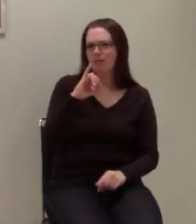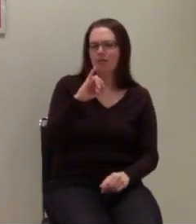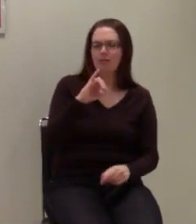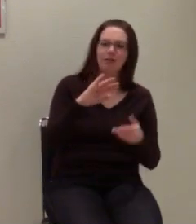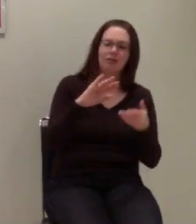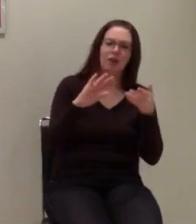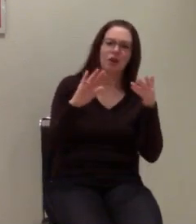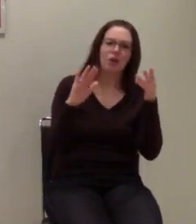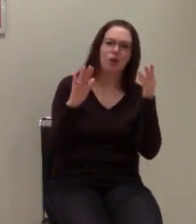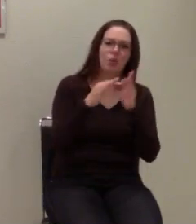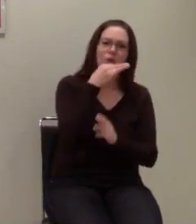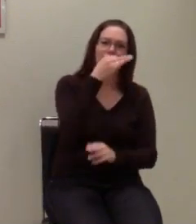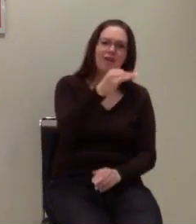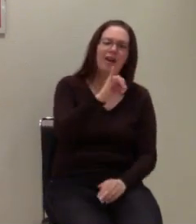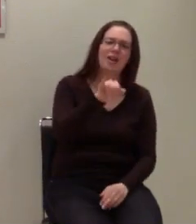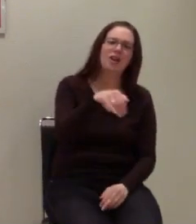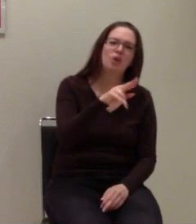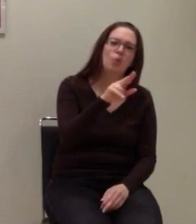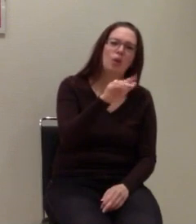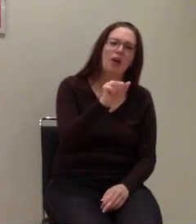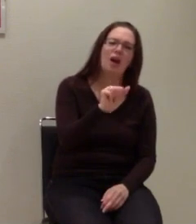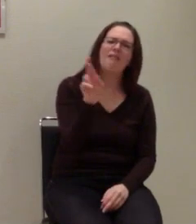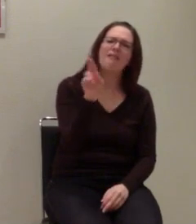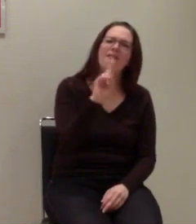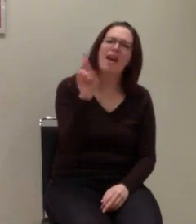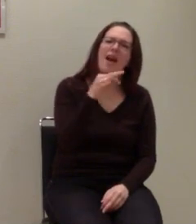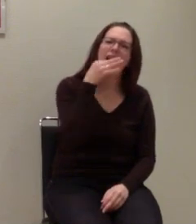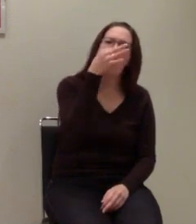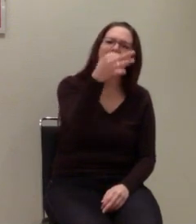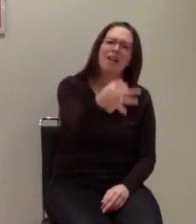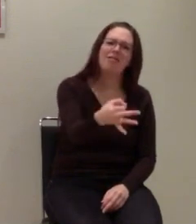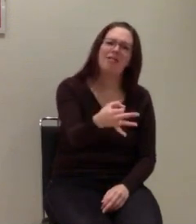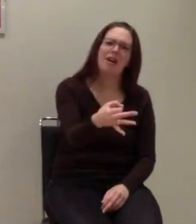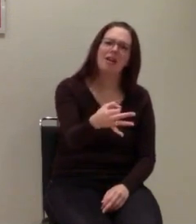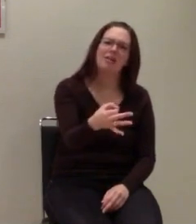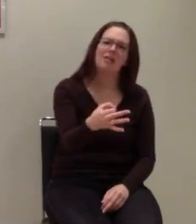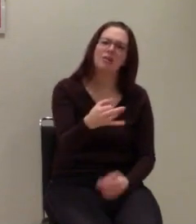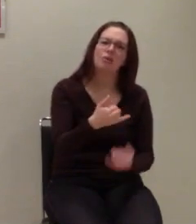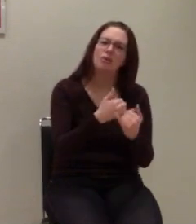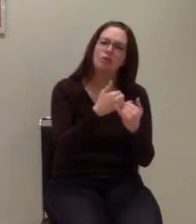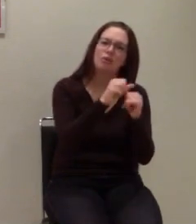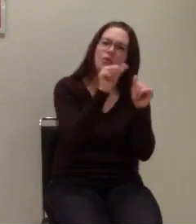Diese Anfrage, von wem kam die und wie gestaltet sich das?